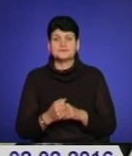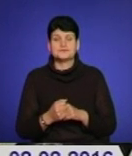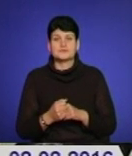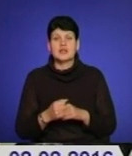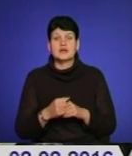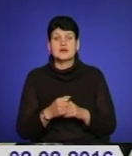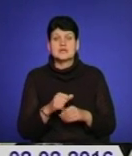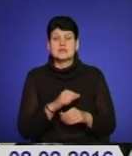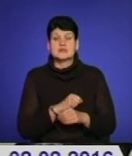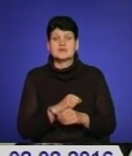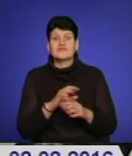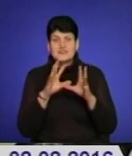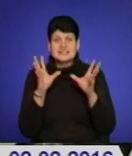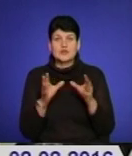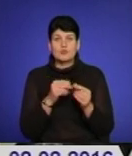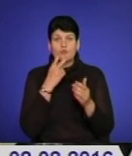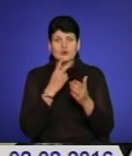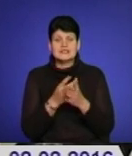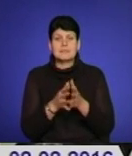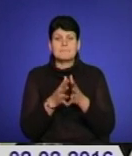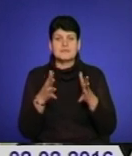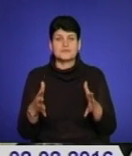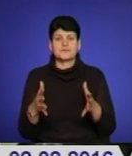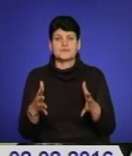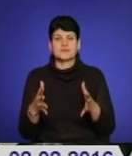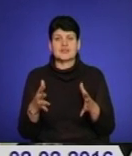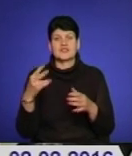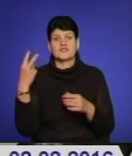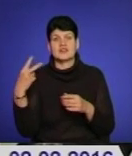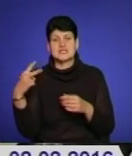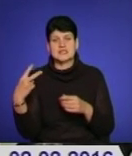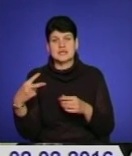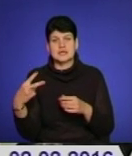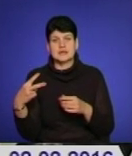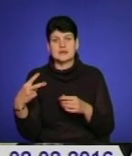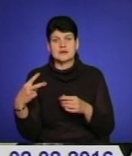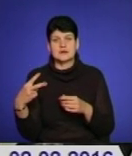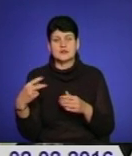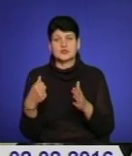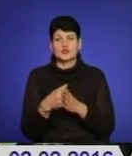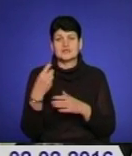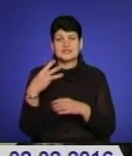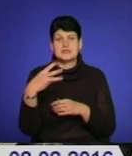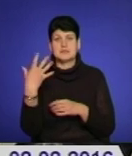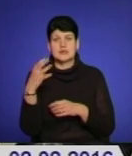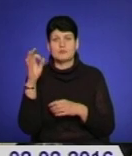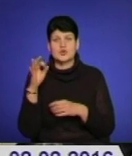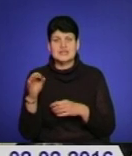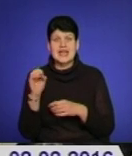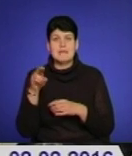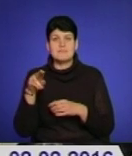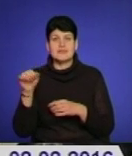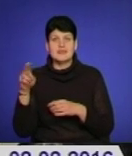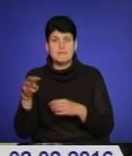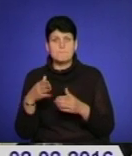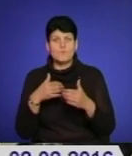цілому показник перевищує від 20 до 35% епідем поріг,